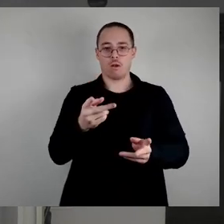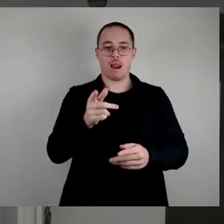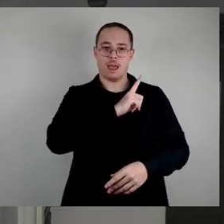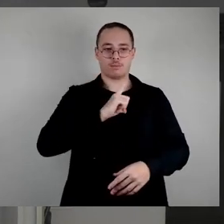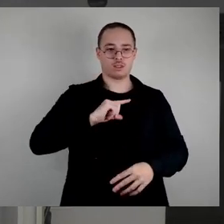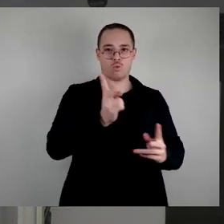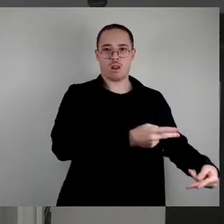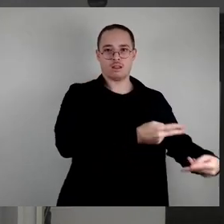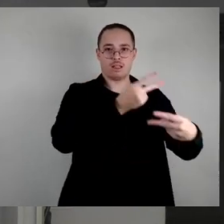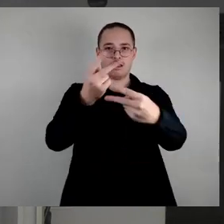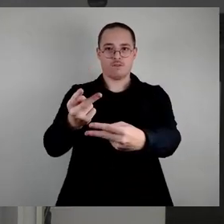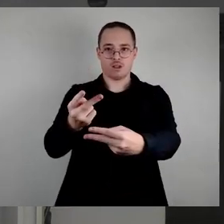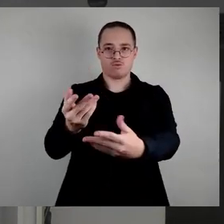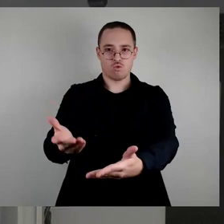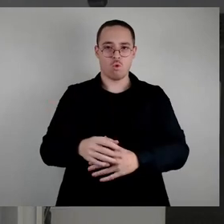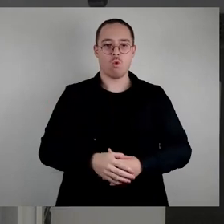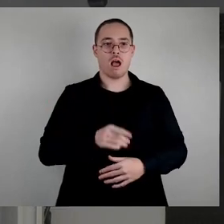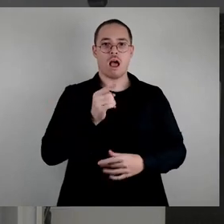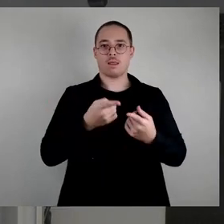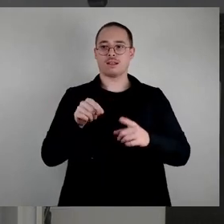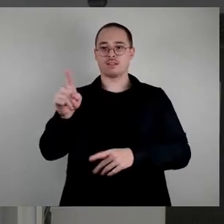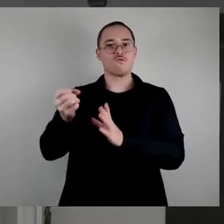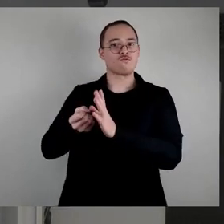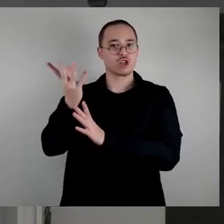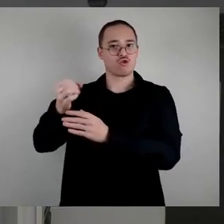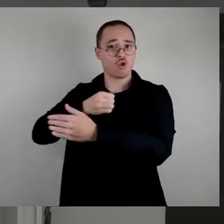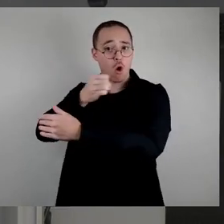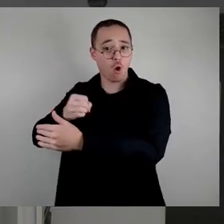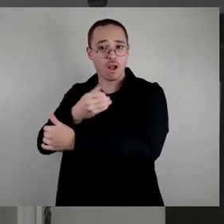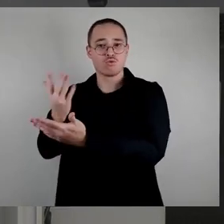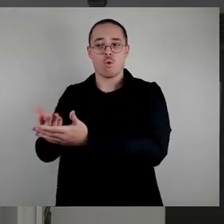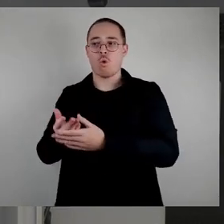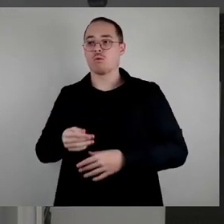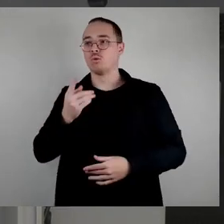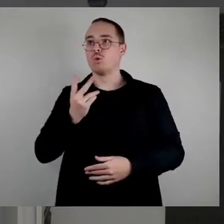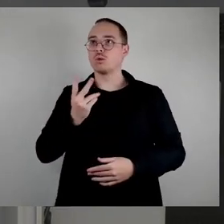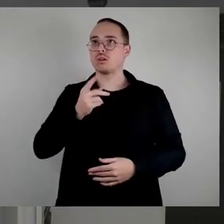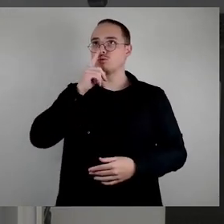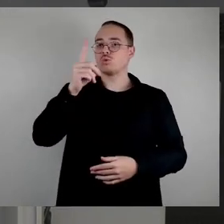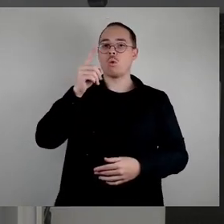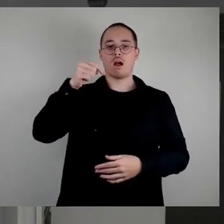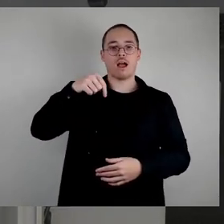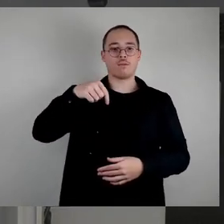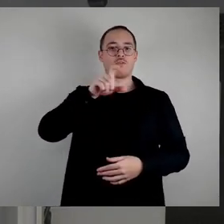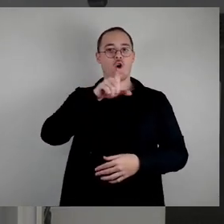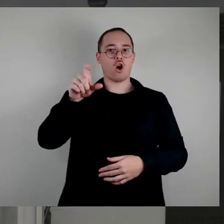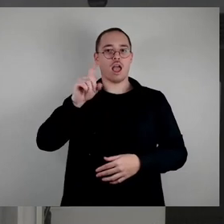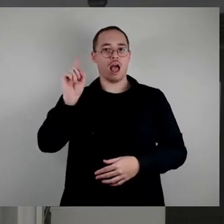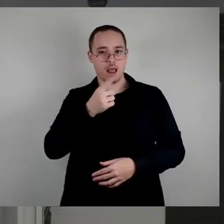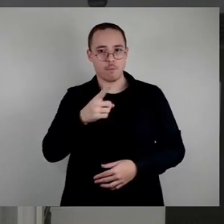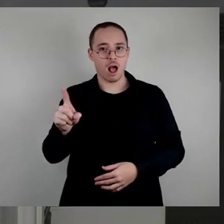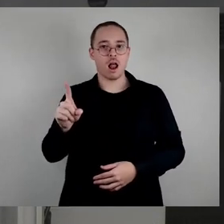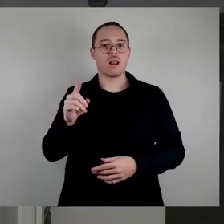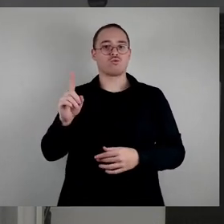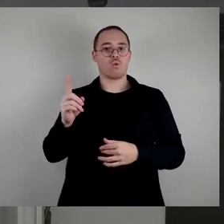vor Ort und wieder andere liefern nur einmal in der Woche tiefgekühlte Ware, die dann langsam vor Ort erhitzt wird. Und all diese unterschiedlichen